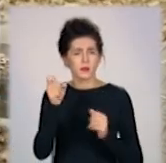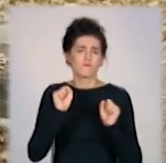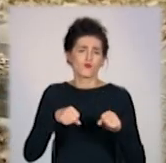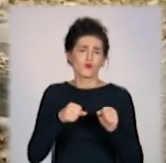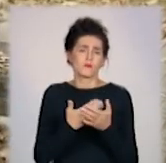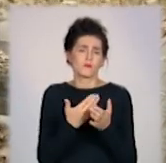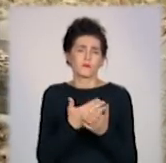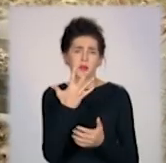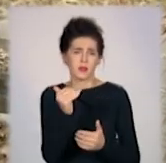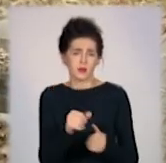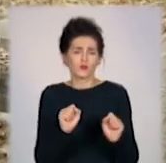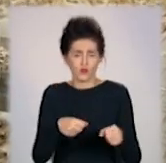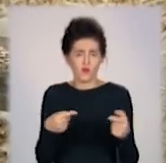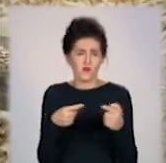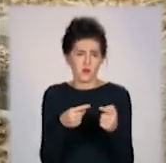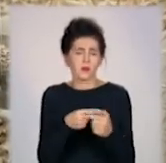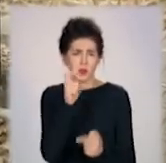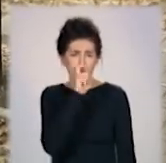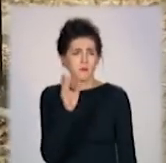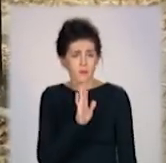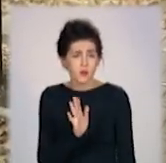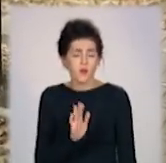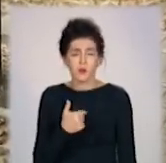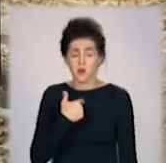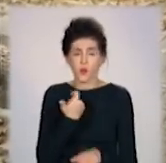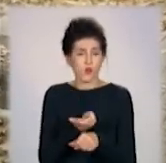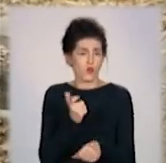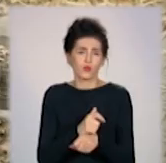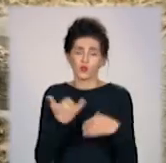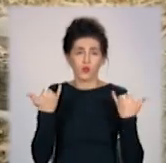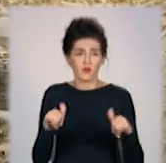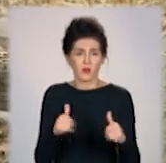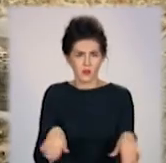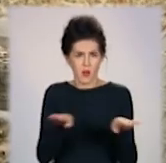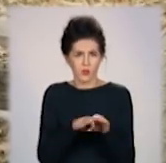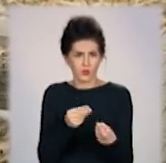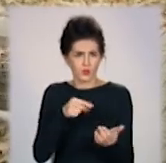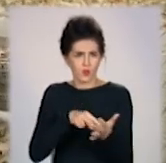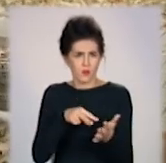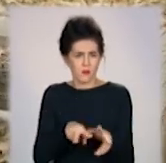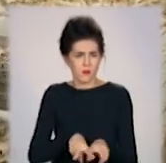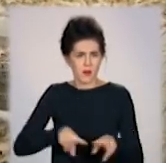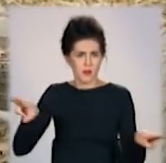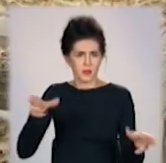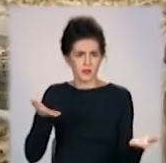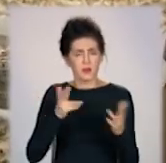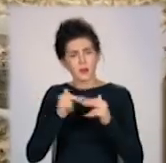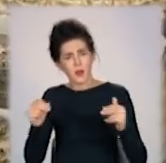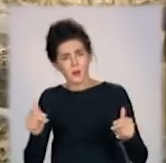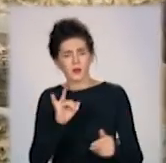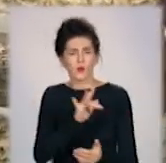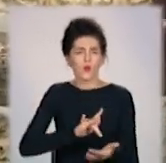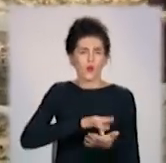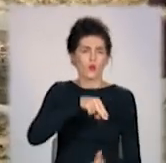можна зняти неплоху квартиру. Для мене було дуже велике удивлення, коли тут же такі центри. Дніпр і Покровський. Різниця